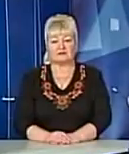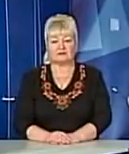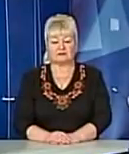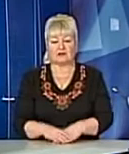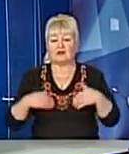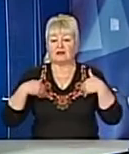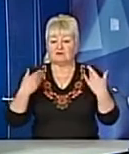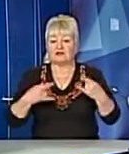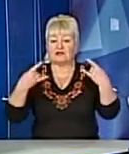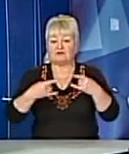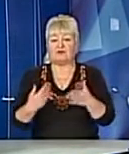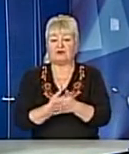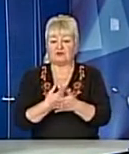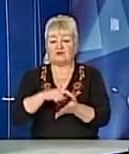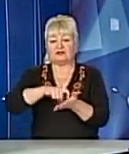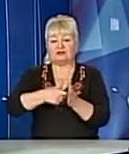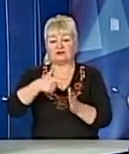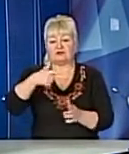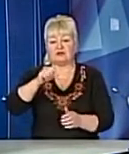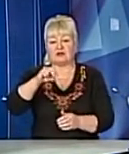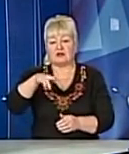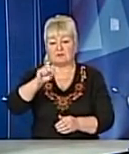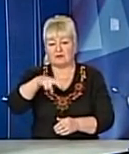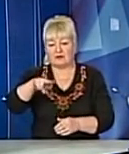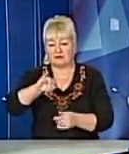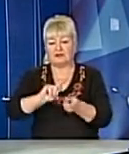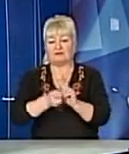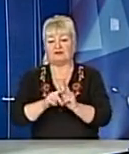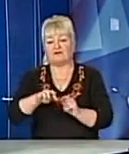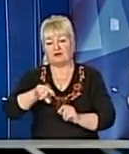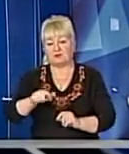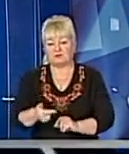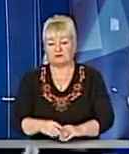Вітаю в ефірі новини у студії Віталій Гамадан, Сурдопереклад, Віремуць